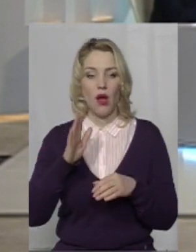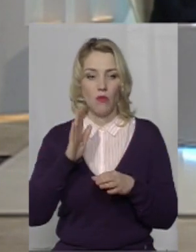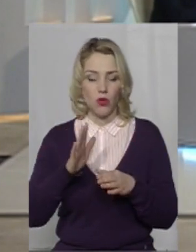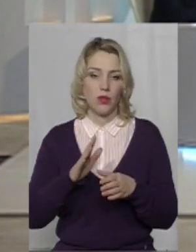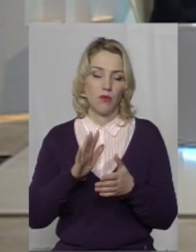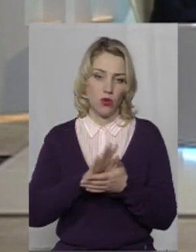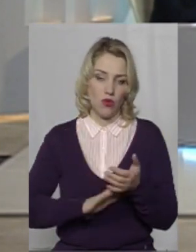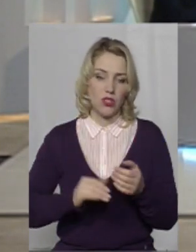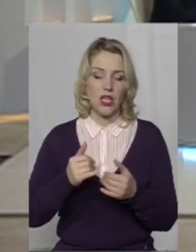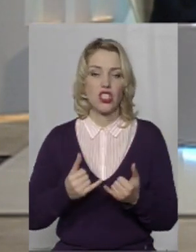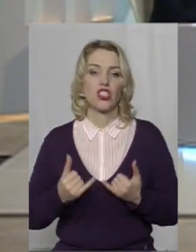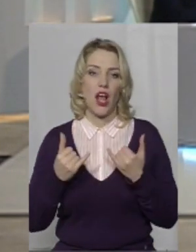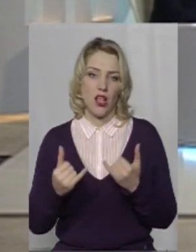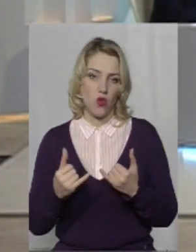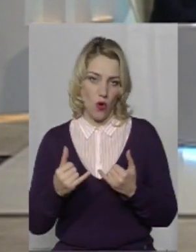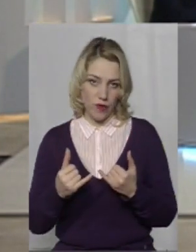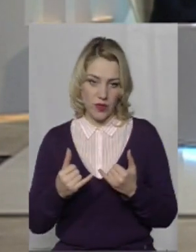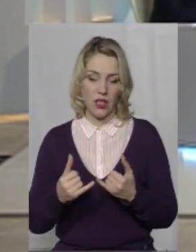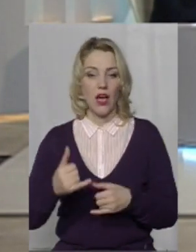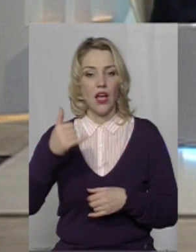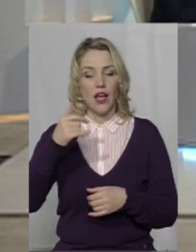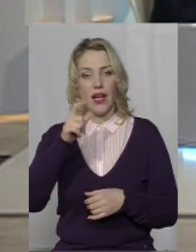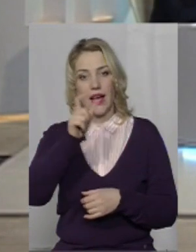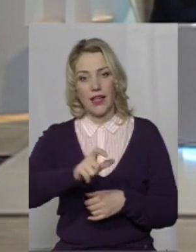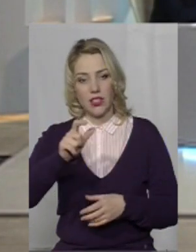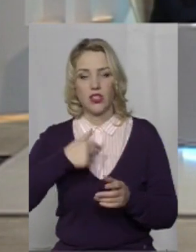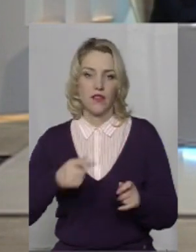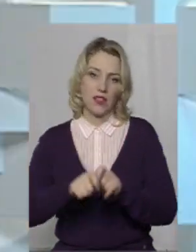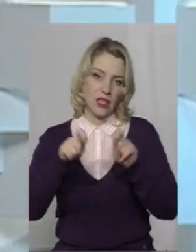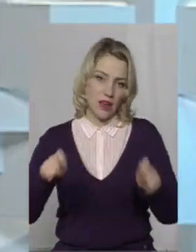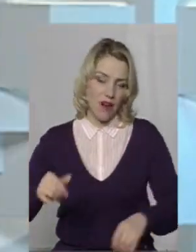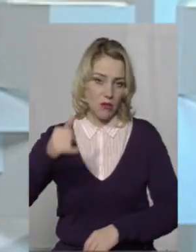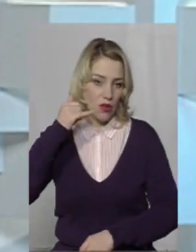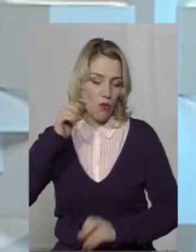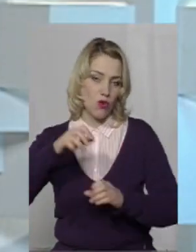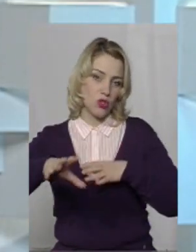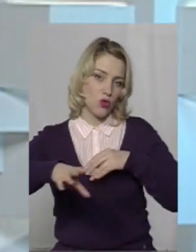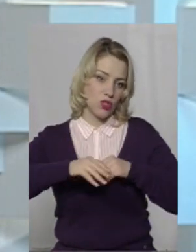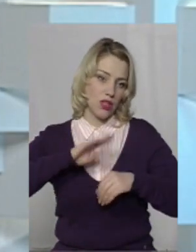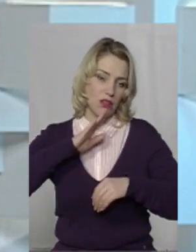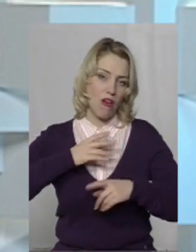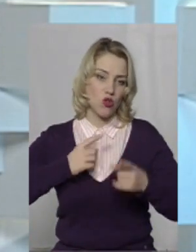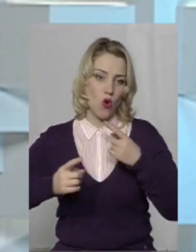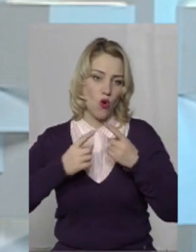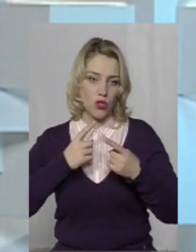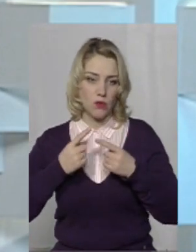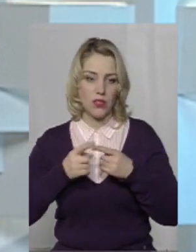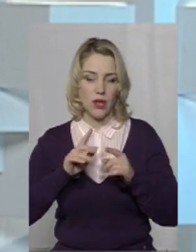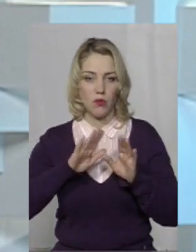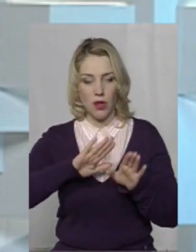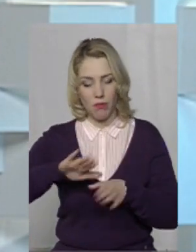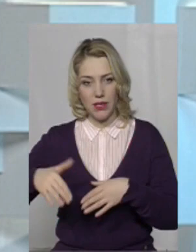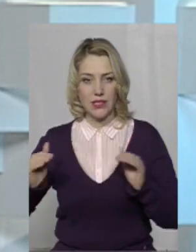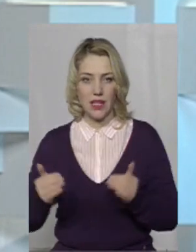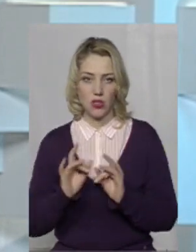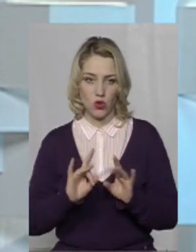А поки, шановні глядачі, ми відкриваємо телефонні лінії, ви можете долучатися також до розмови, але це буде вже одразу після